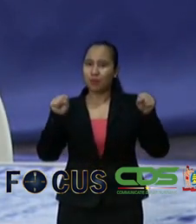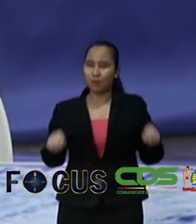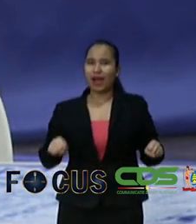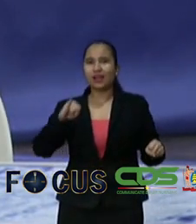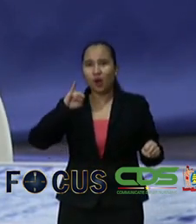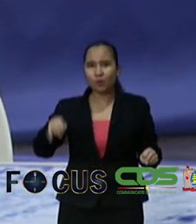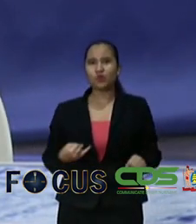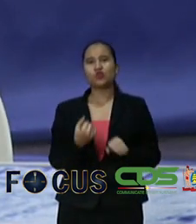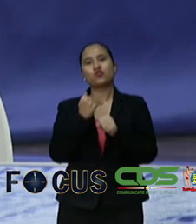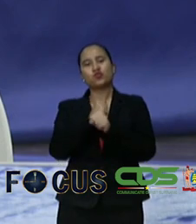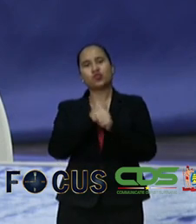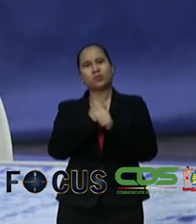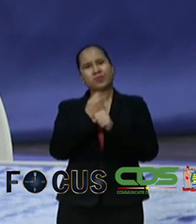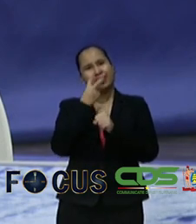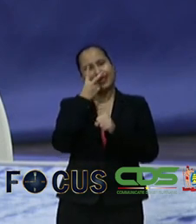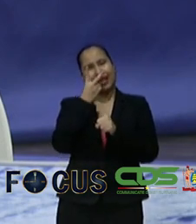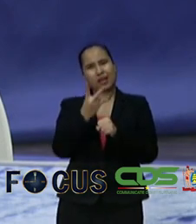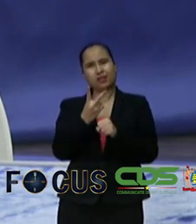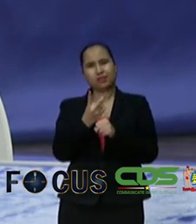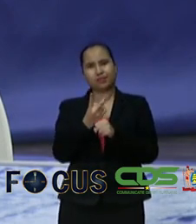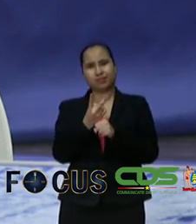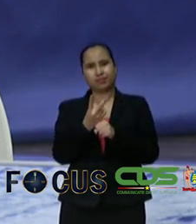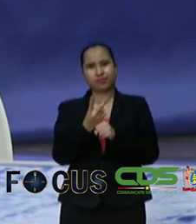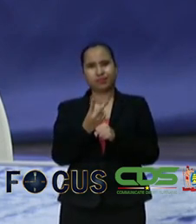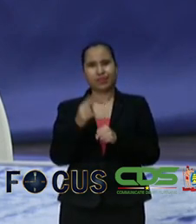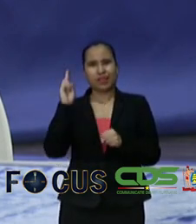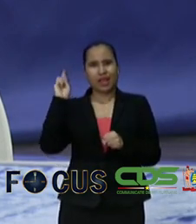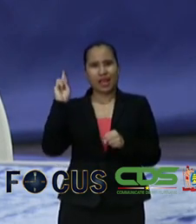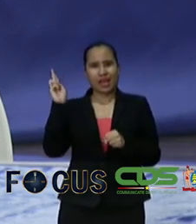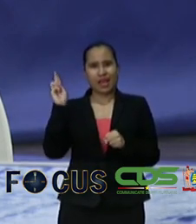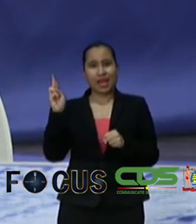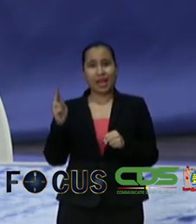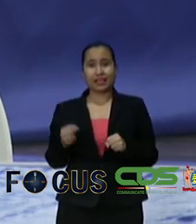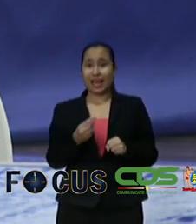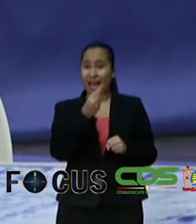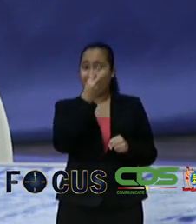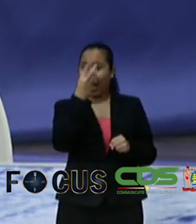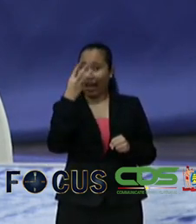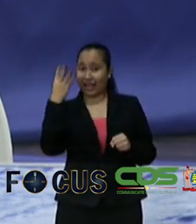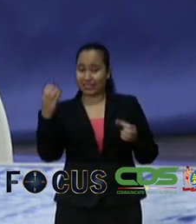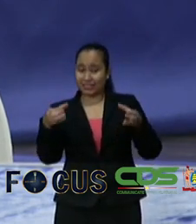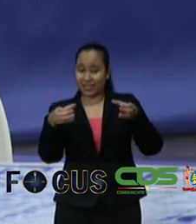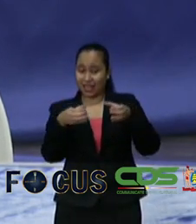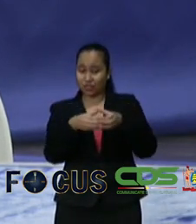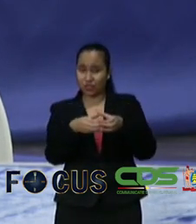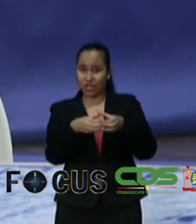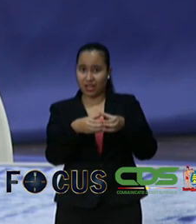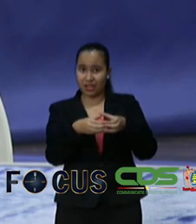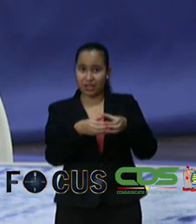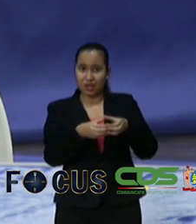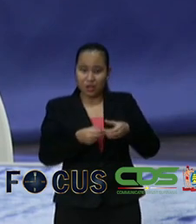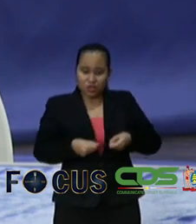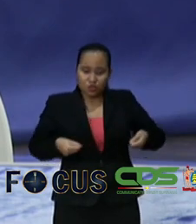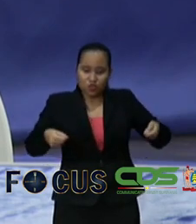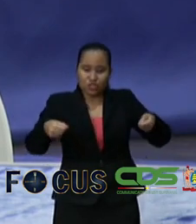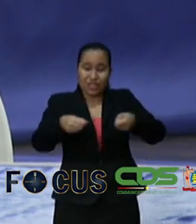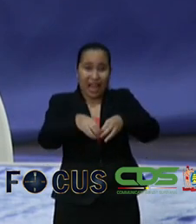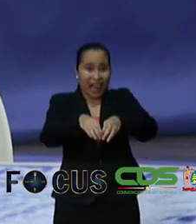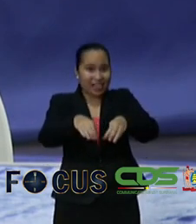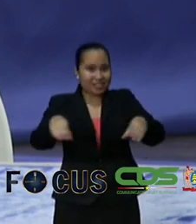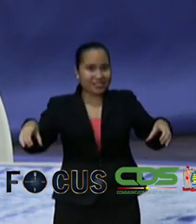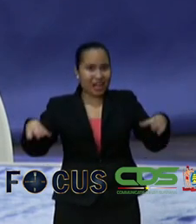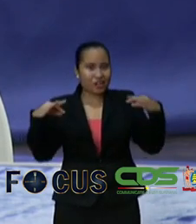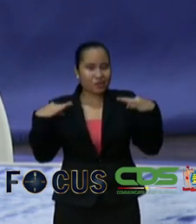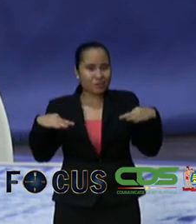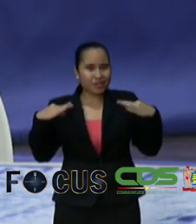doen om te kijken of de daadwerkelijke aantallen welke zij aangegeven te sociale zaken bestand dat het wel